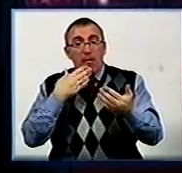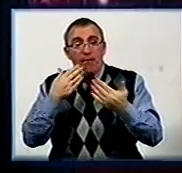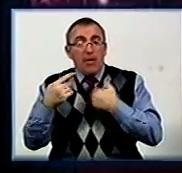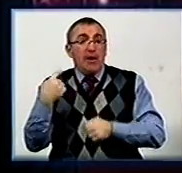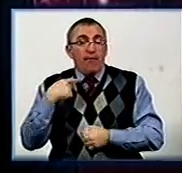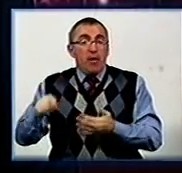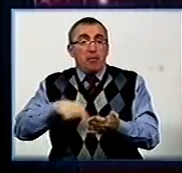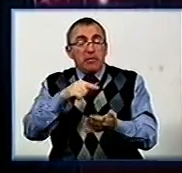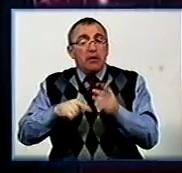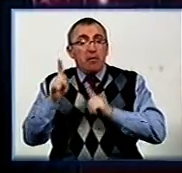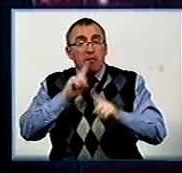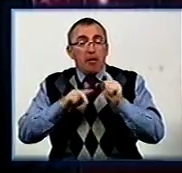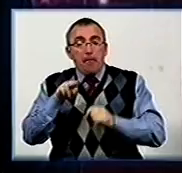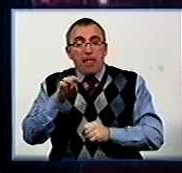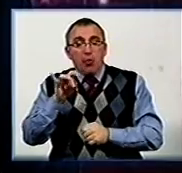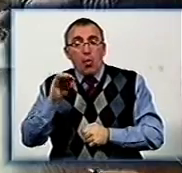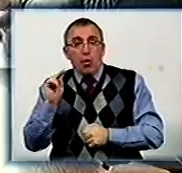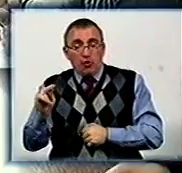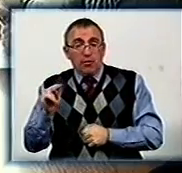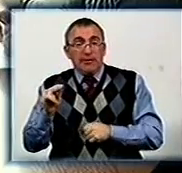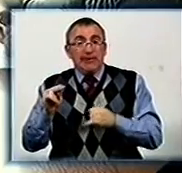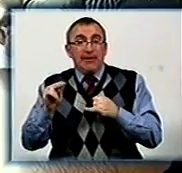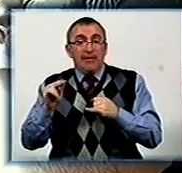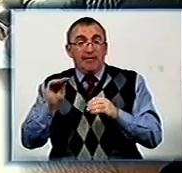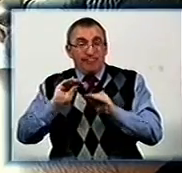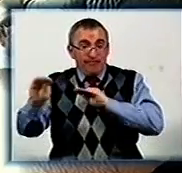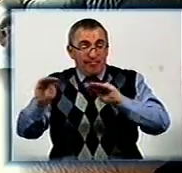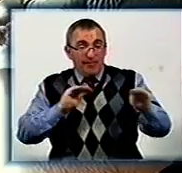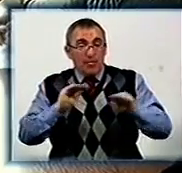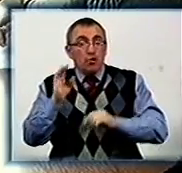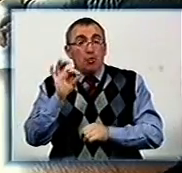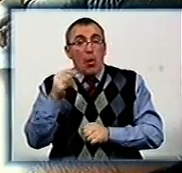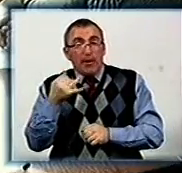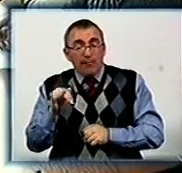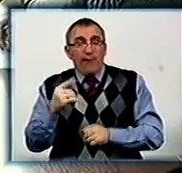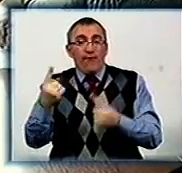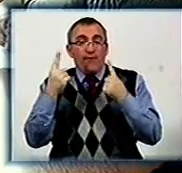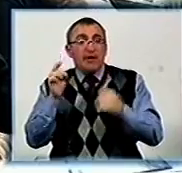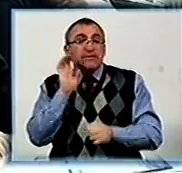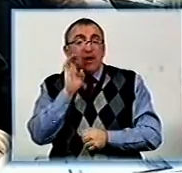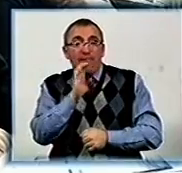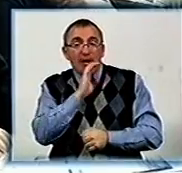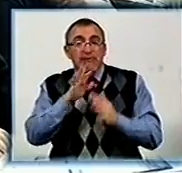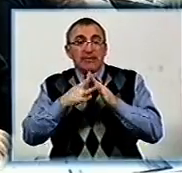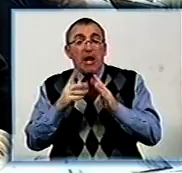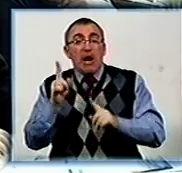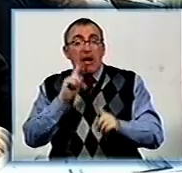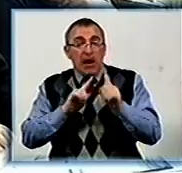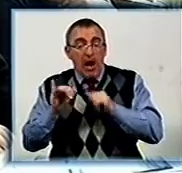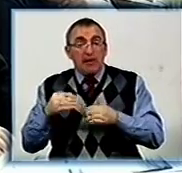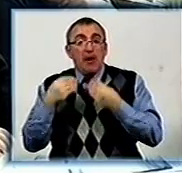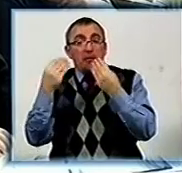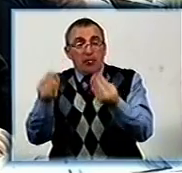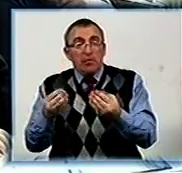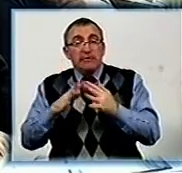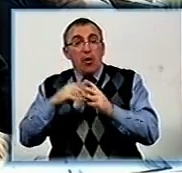Кіровоградської міської ради Володимир Пидорич. Земельні масиви, розташовані на території Соколівської та Великосеверинівської селищних рад, призначаються для